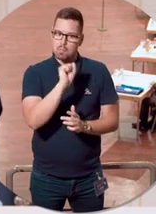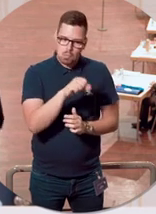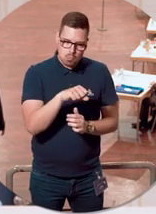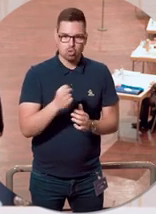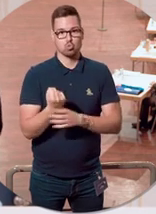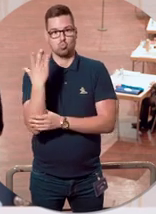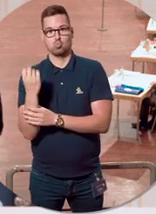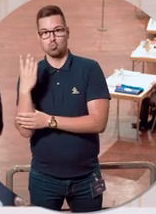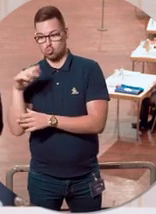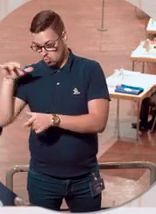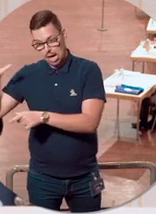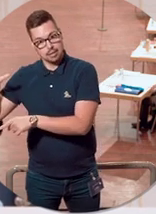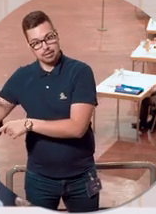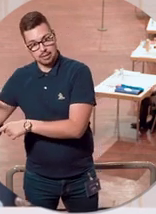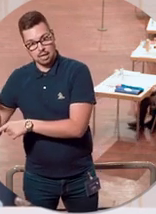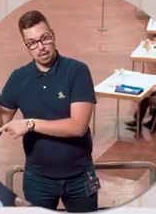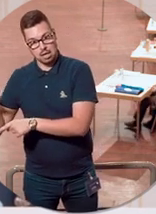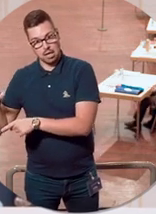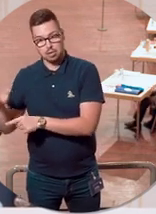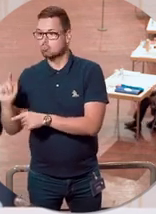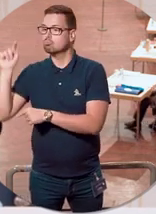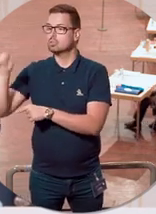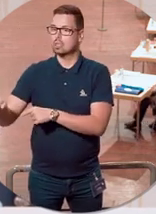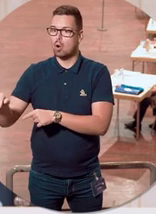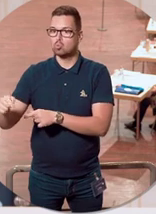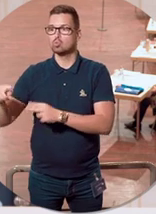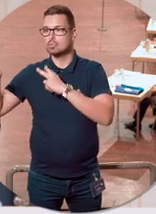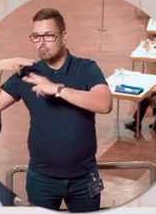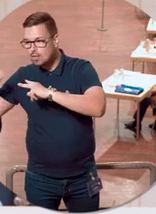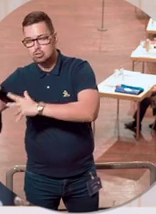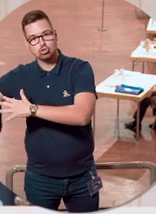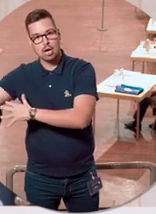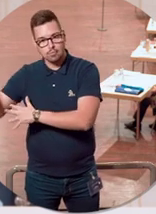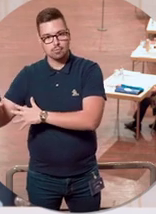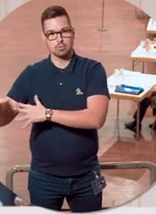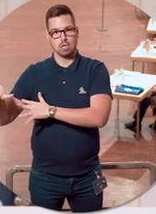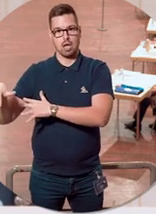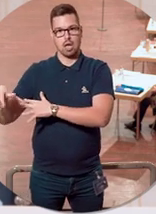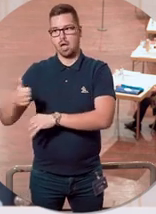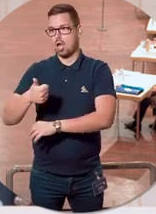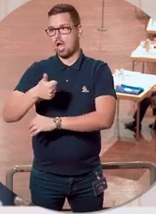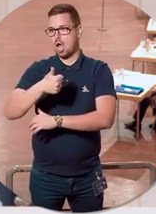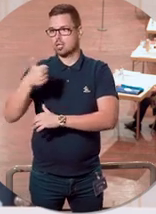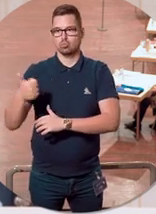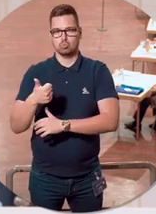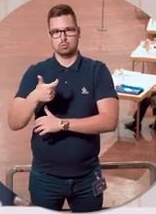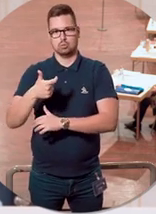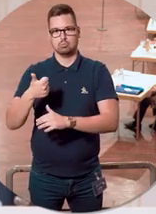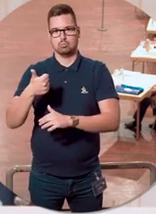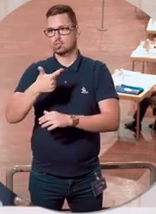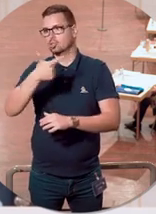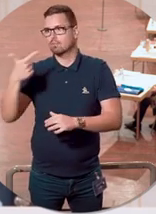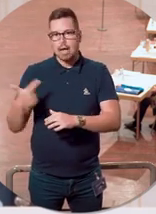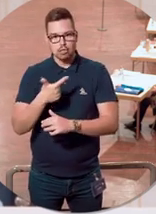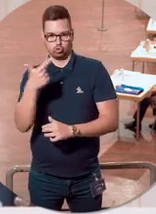kulturelles Leben zu genießen und sich auch nochmal gut gehen zu lassen in der Gastronomie, wo man vielleicht eine Stunde oder anderthalb oder gerne auch zwei,